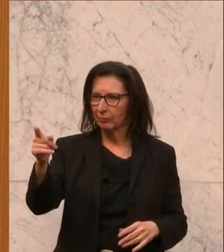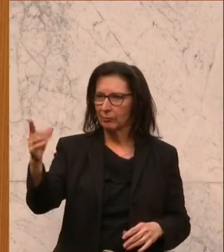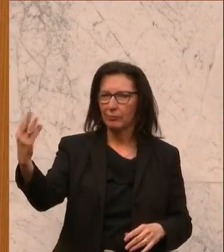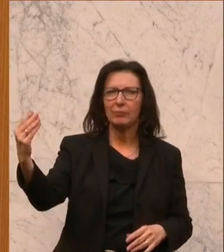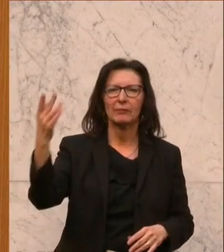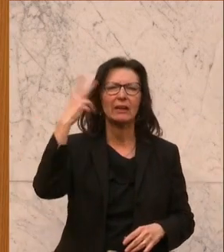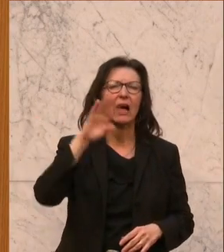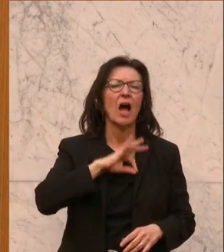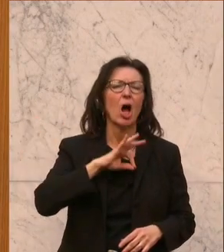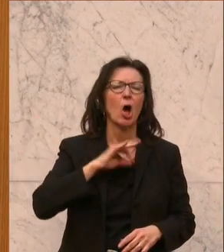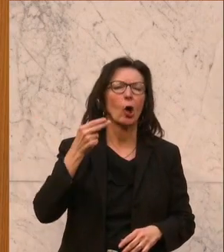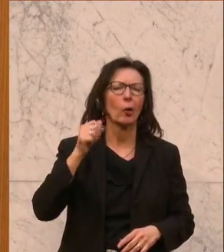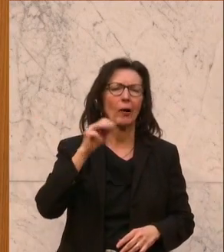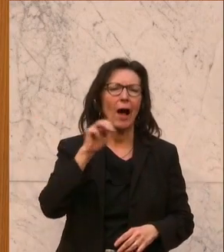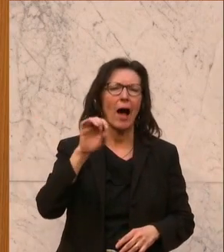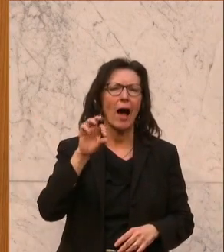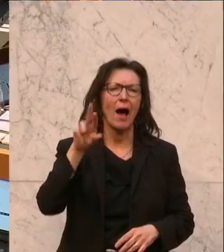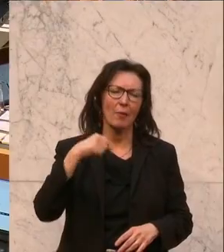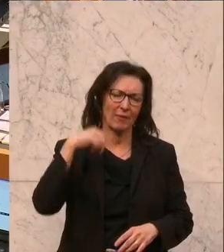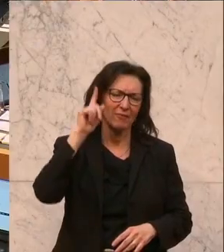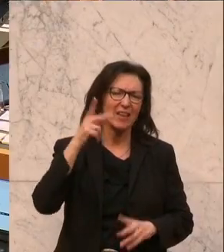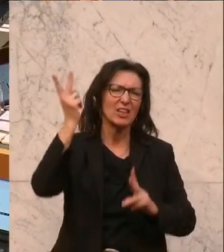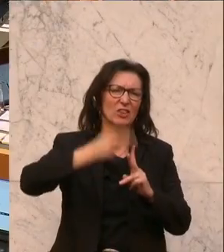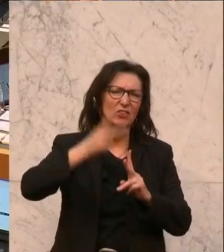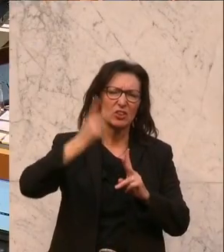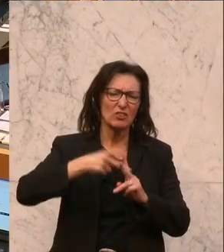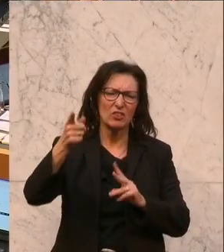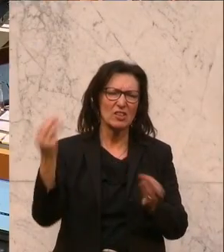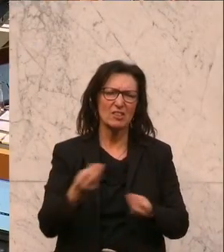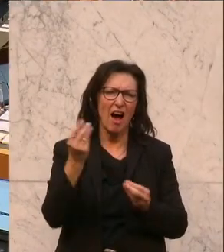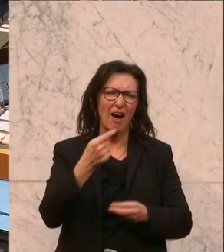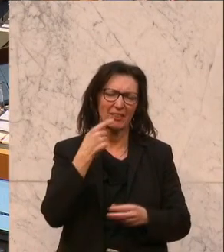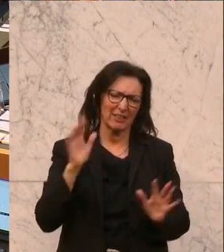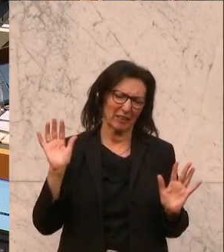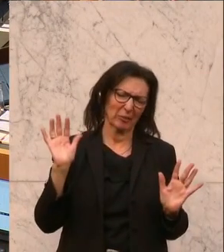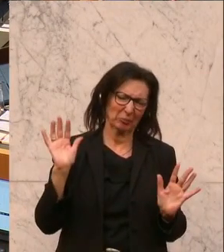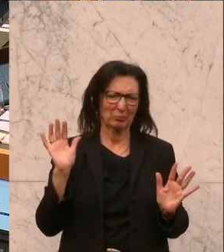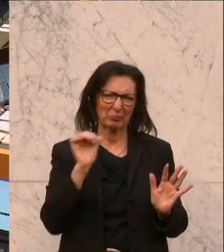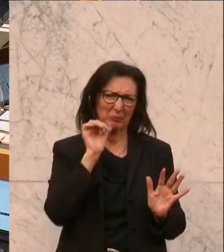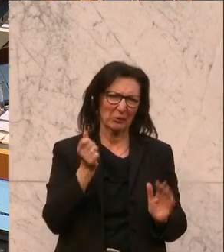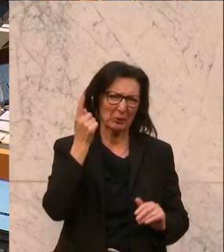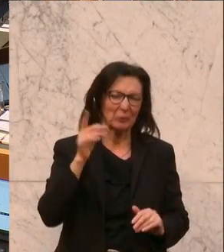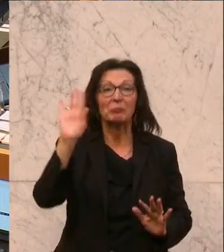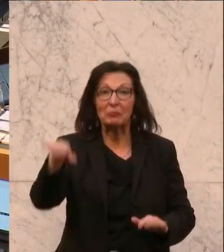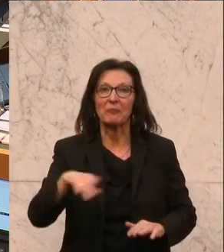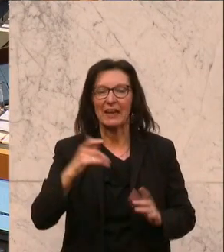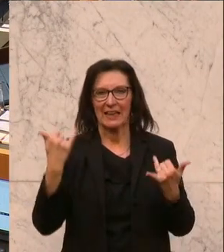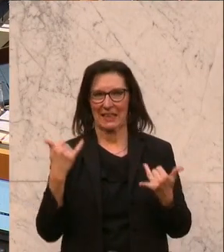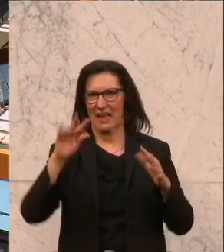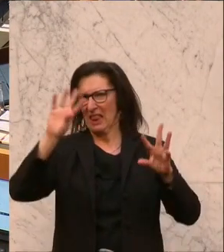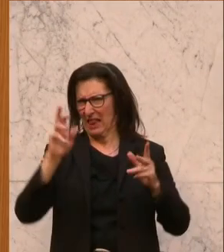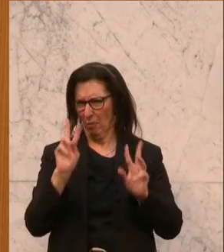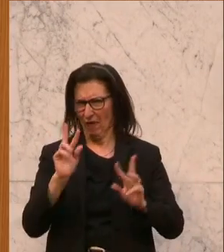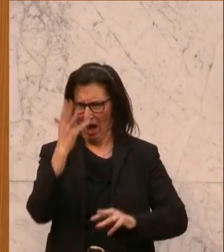Herr Kollege Hammer, ich weiß, Sie sind bekannt für Ihre unqualifizierten Zwischenrufe, aber das Thema ist ein bisschen zu ernst dafür. Das Thema ist ein bisschen zu ernst